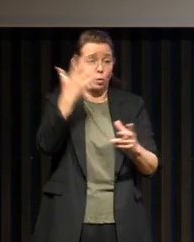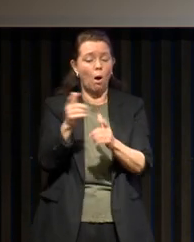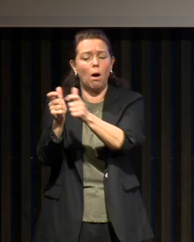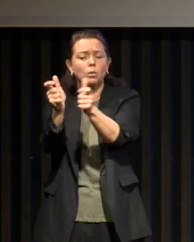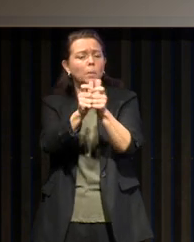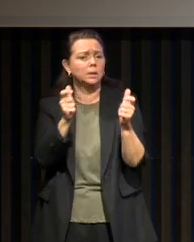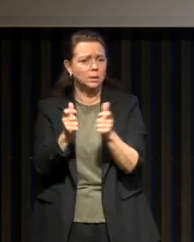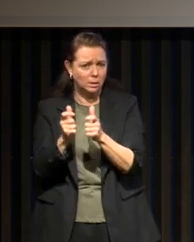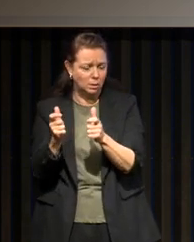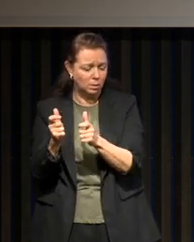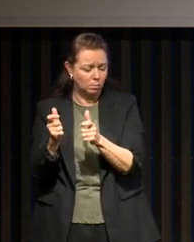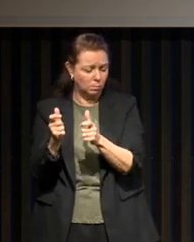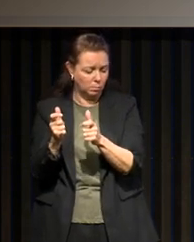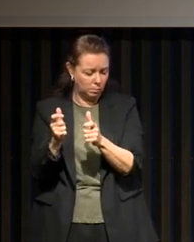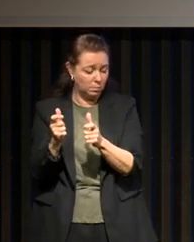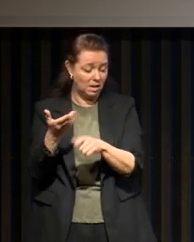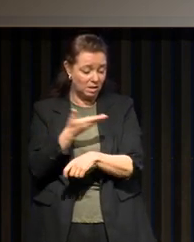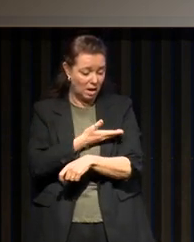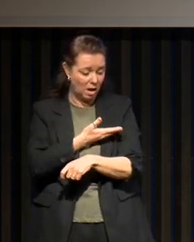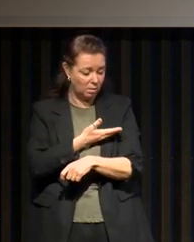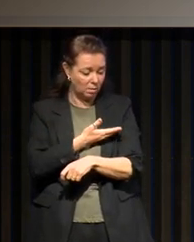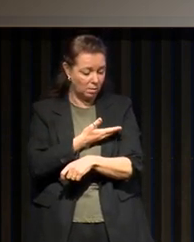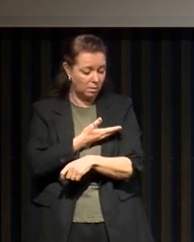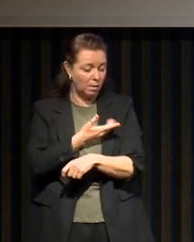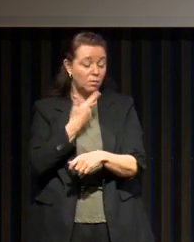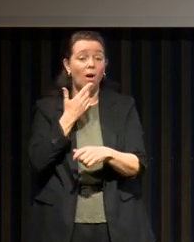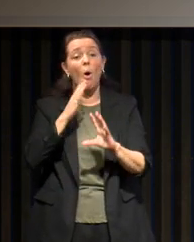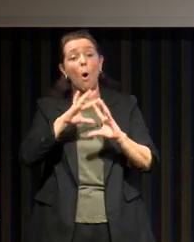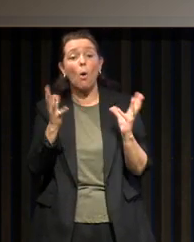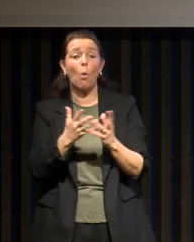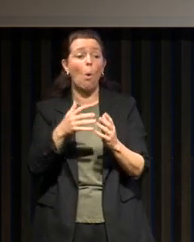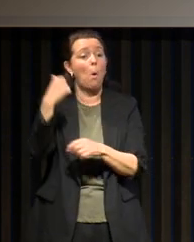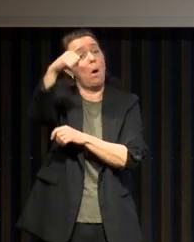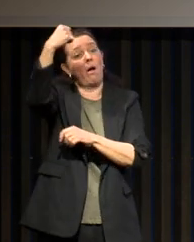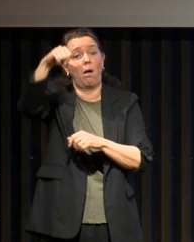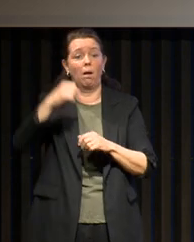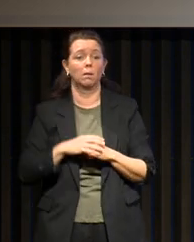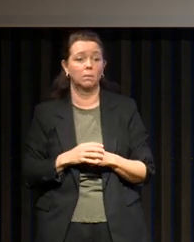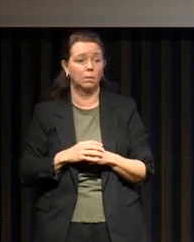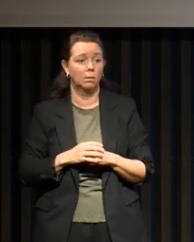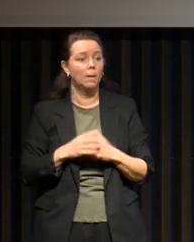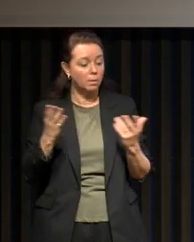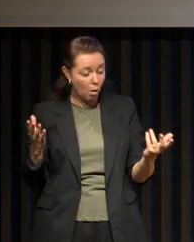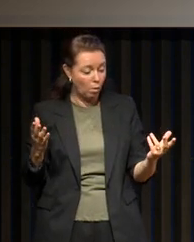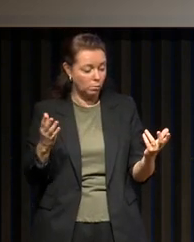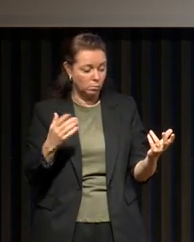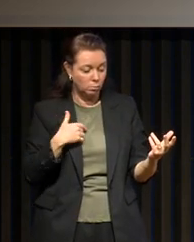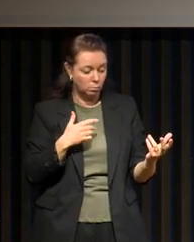comme dans l'album de Frank Zappa. Ça veut dire à peu près taille unique. Mais il y a autre chose face à taille unique.